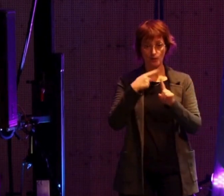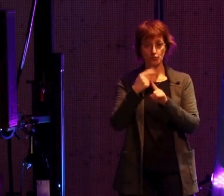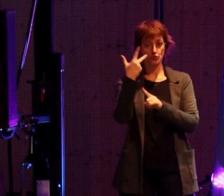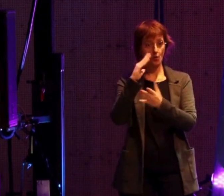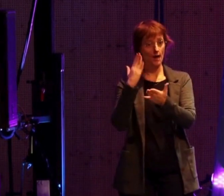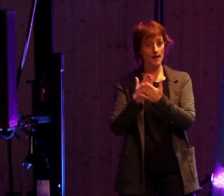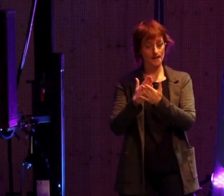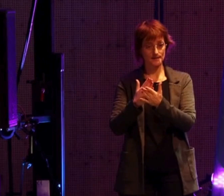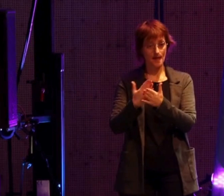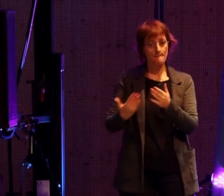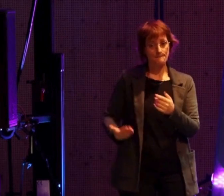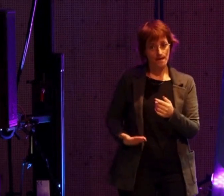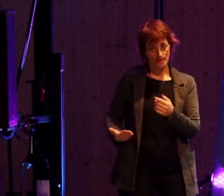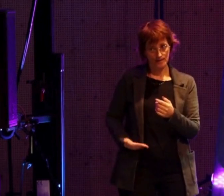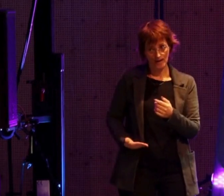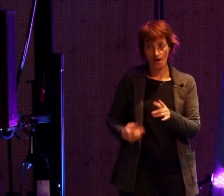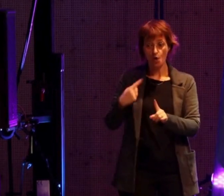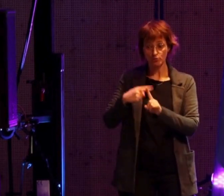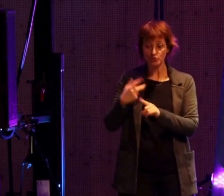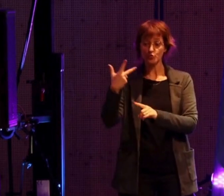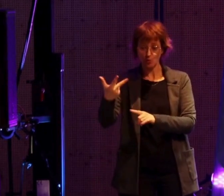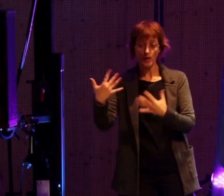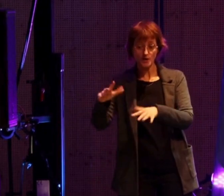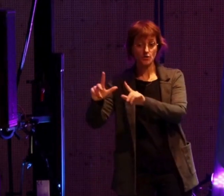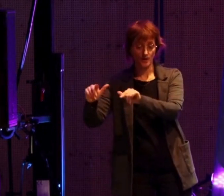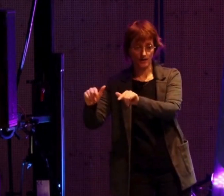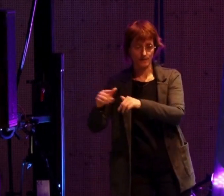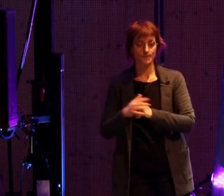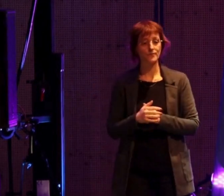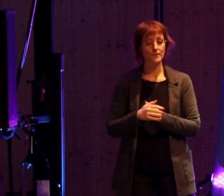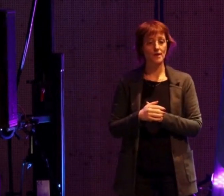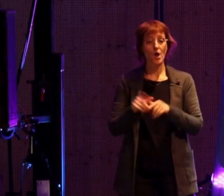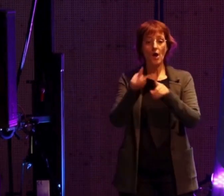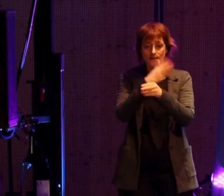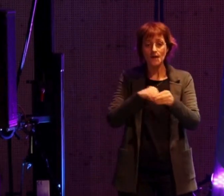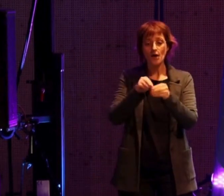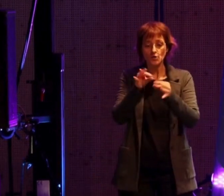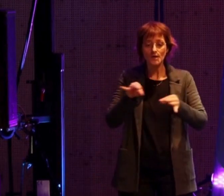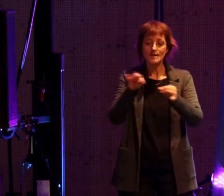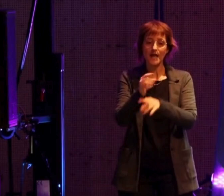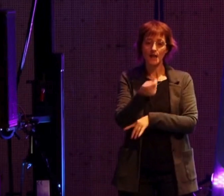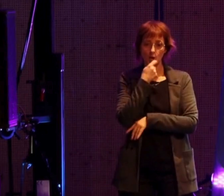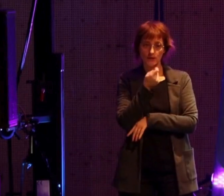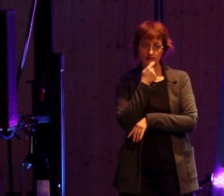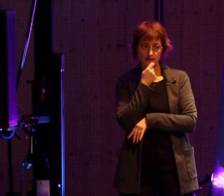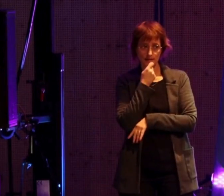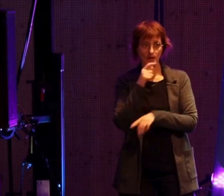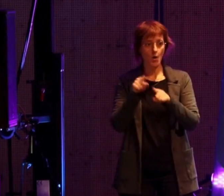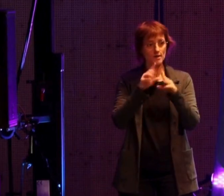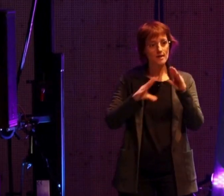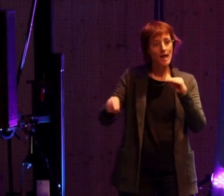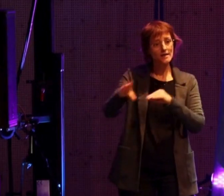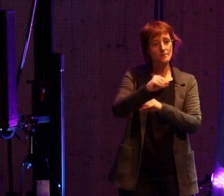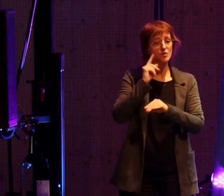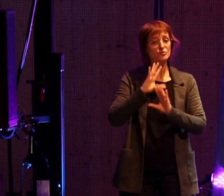maternelle qui s'ajouteront aux 3 classes de maternelle existantes, en plus d'une cantine et d'un espace